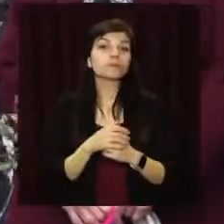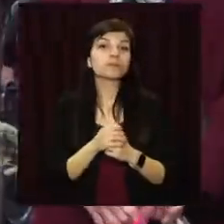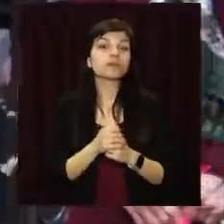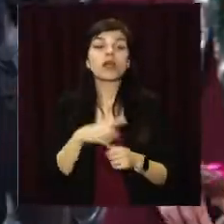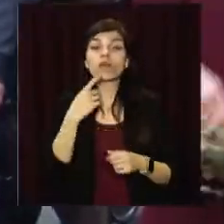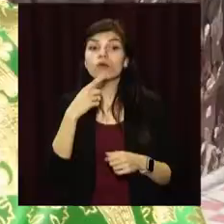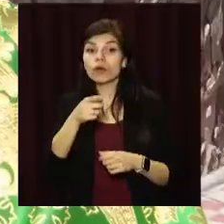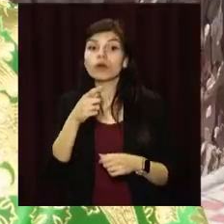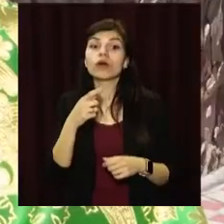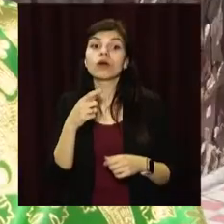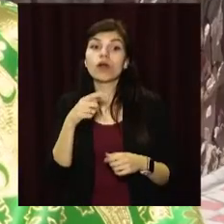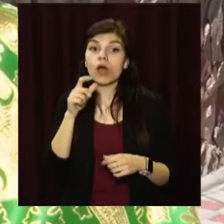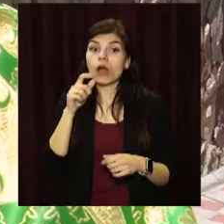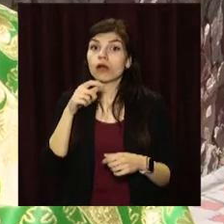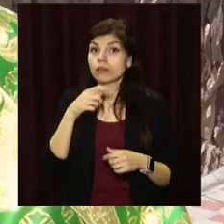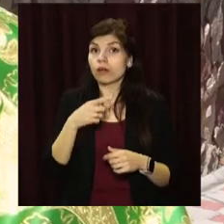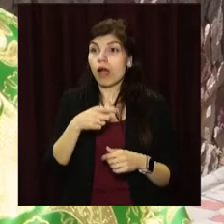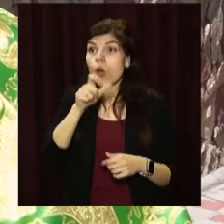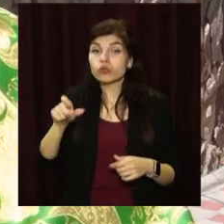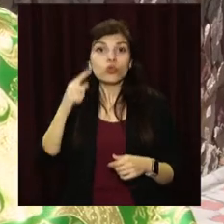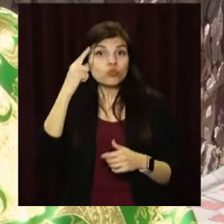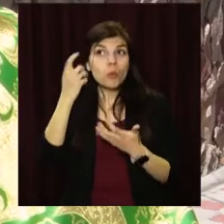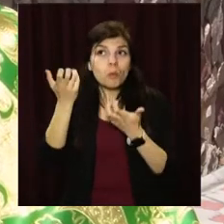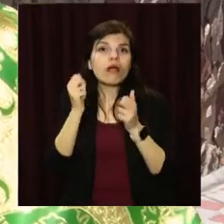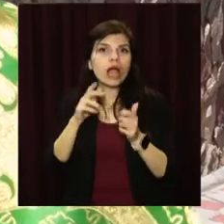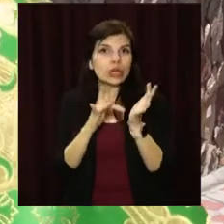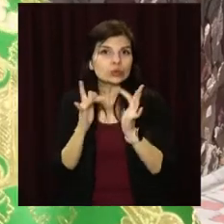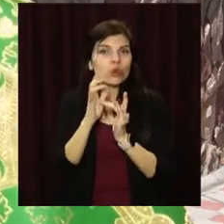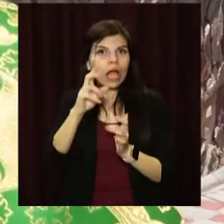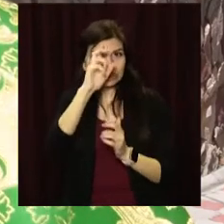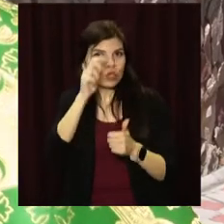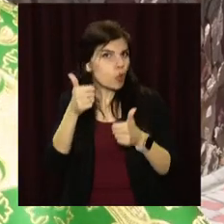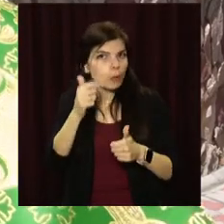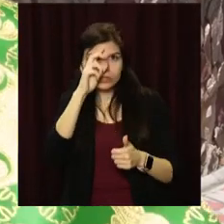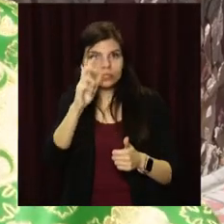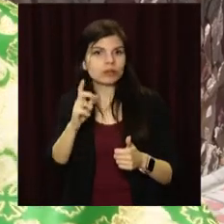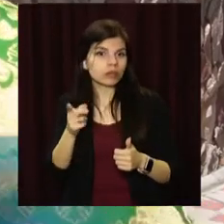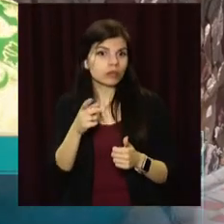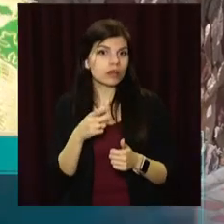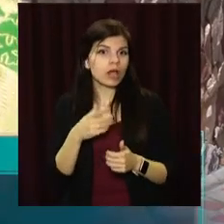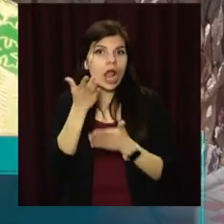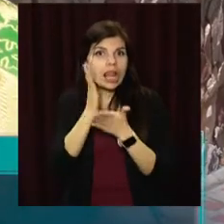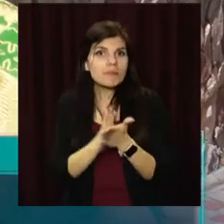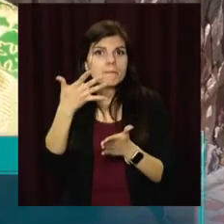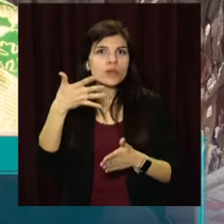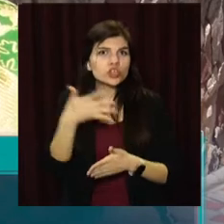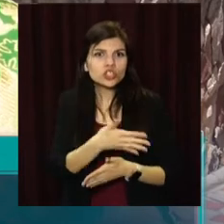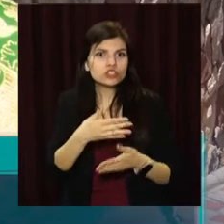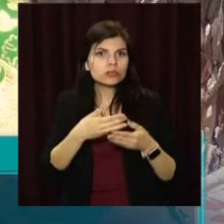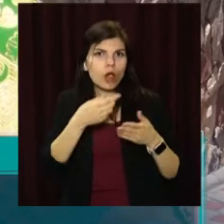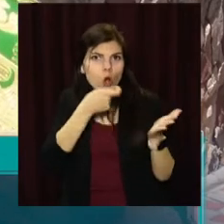спасти людську душу, а люди його сприйняли як царя, знаєте, зі много. Каже, добрий цар, хліб, п'ять тисяч